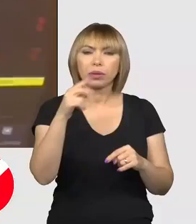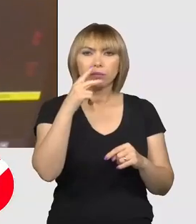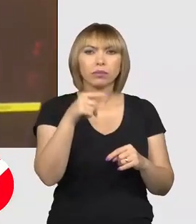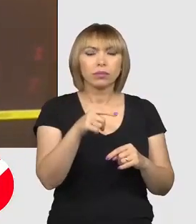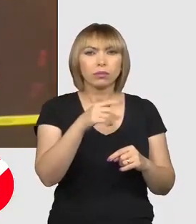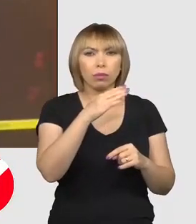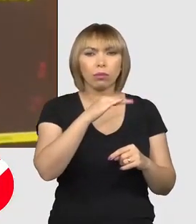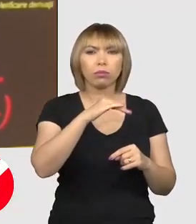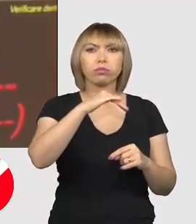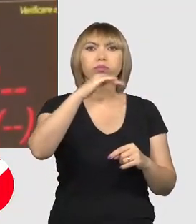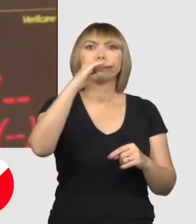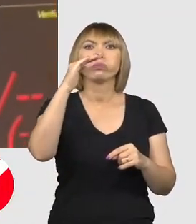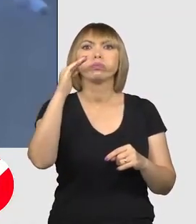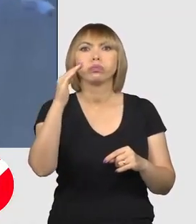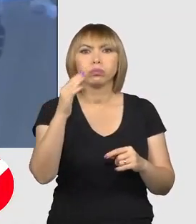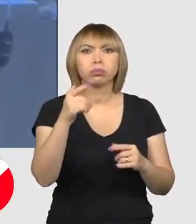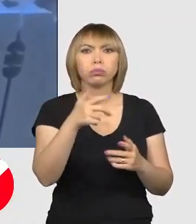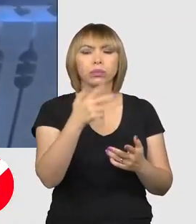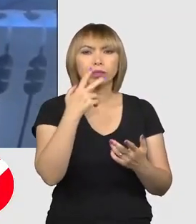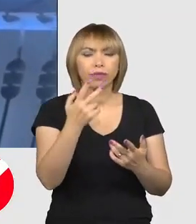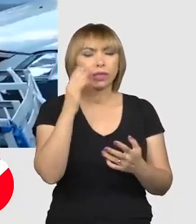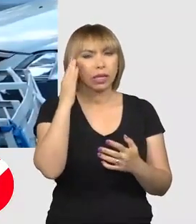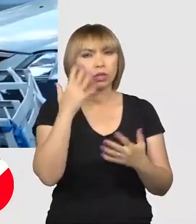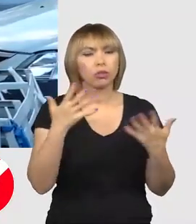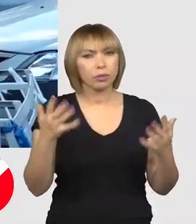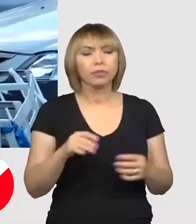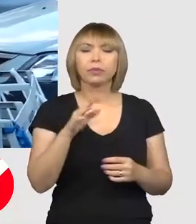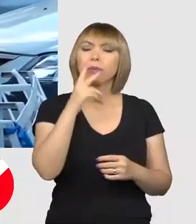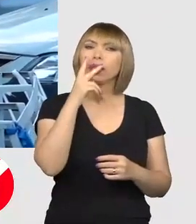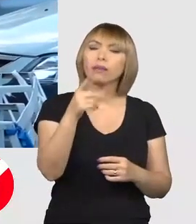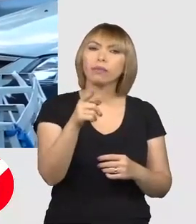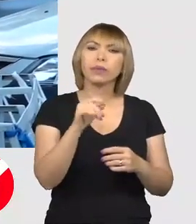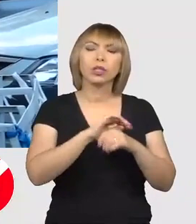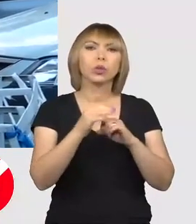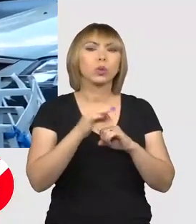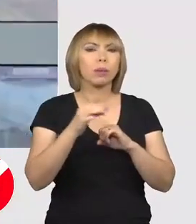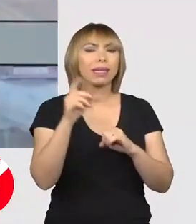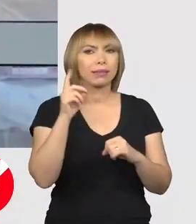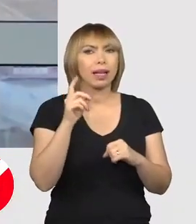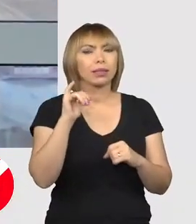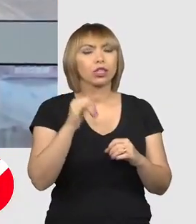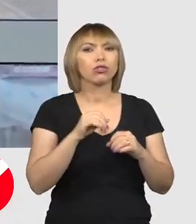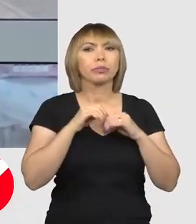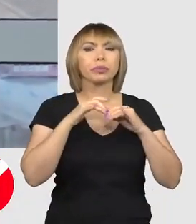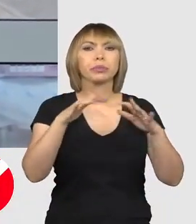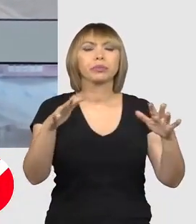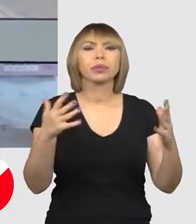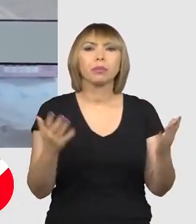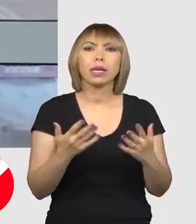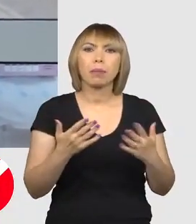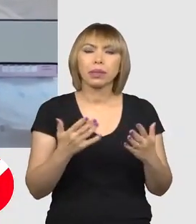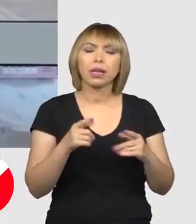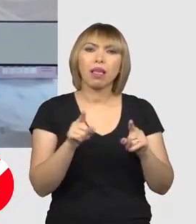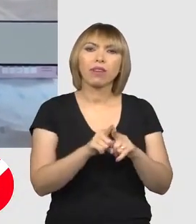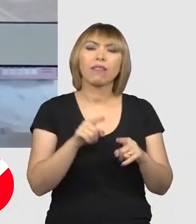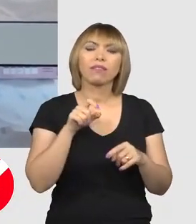ceea ce e un mare semn de îngrijorare. Având în vedere tulpina delta și rata de transmisibilitate, pentru că se discută că se transmite cam la